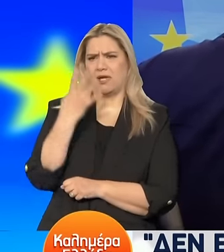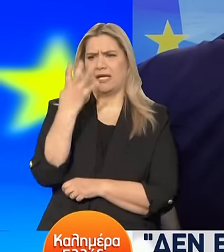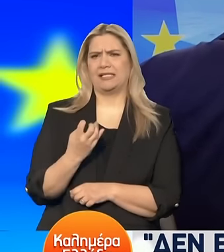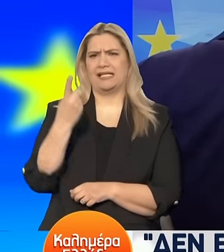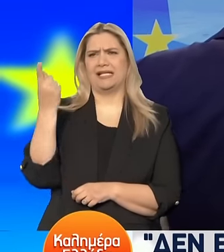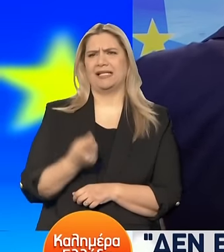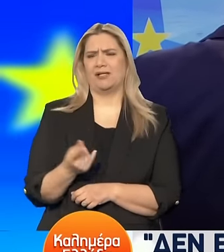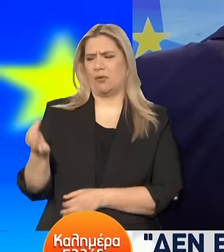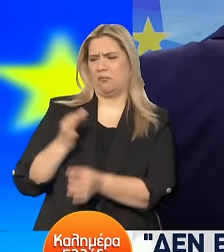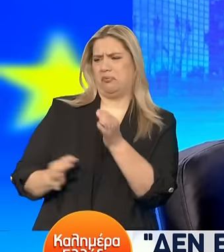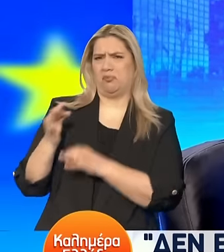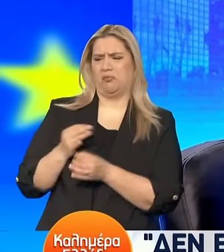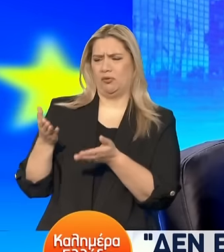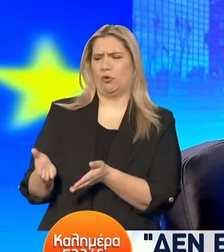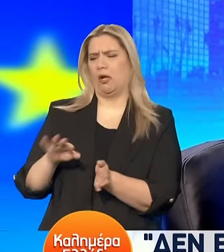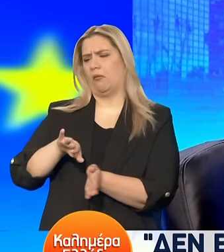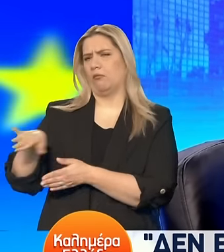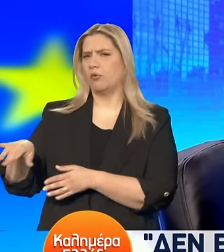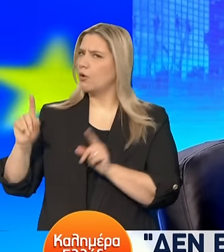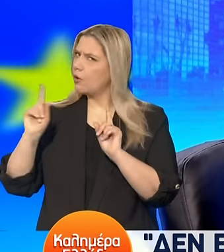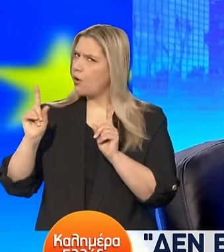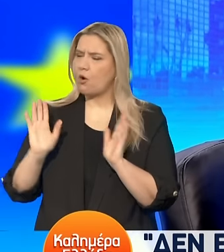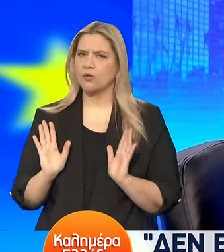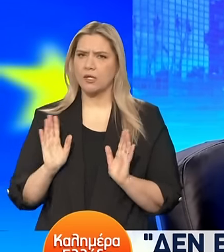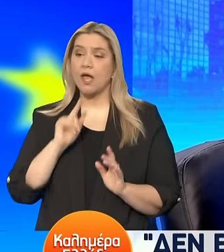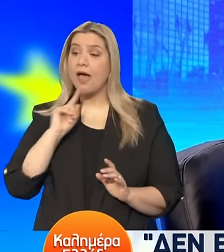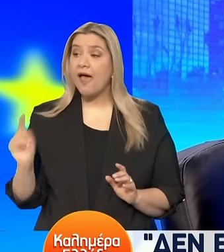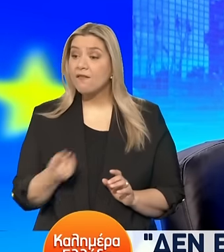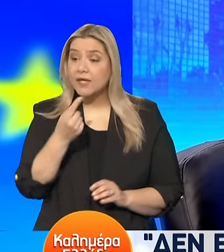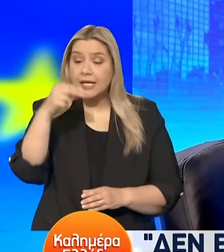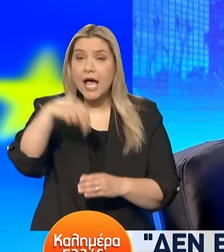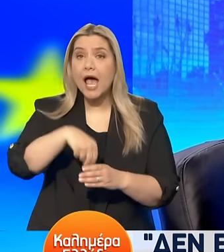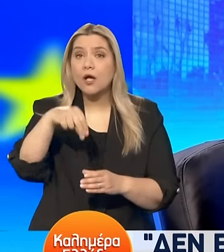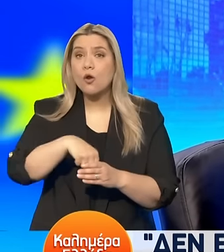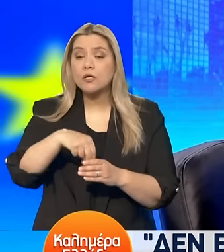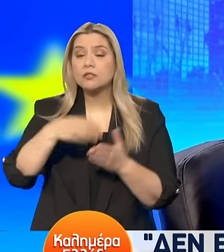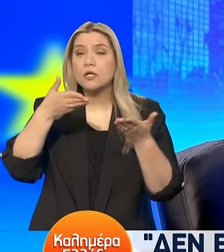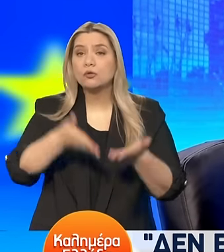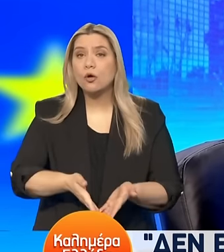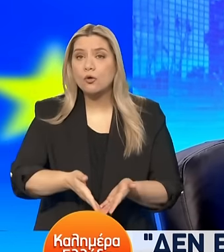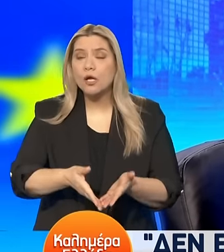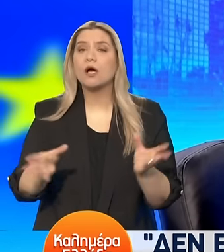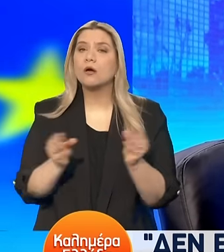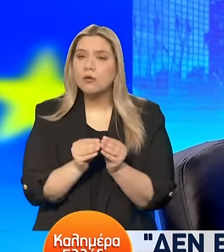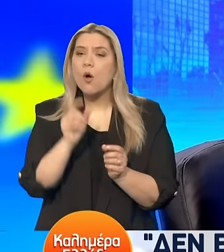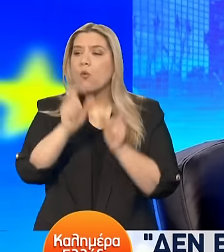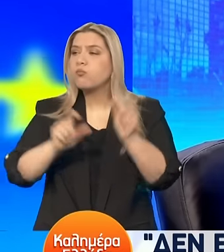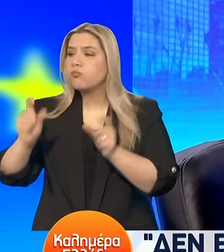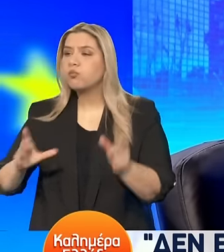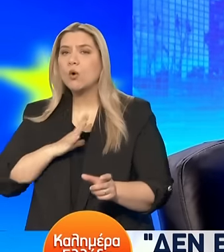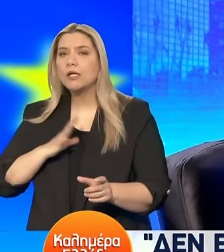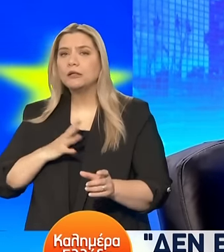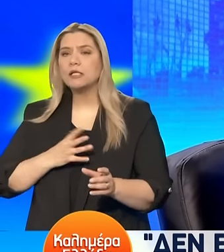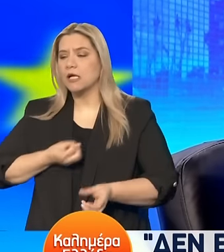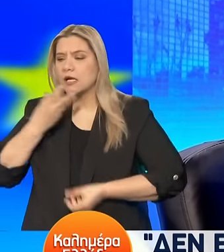τι είναι αυτά τα οποία μας λέτε. Άρα βεβαίως κάθε κάλπη είναι μια ευκαιρία να εκφραστούν οι πολίτες και για αυτά τα οποία γίνονται στη χώρα. Γι' αυτό θα μιλήσουμε